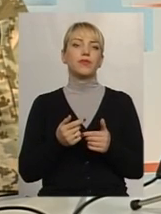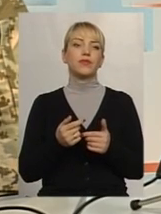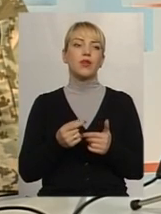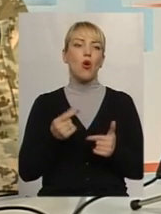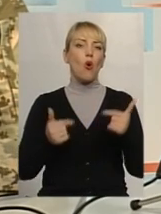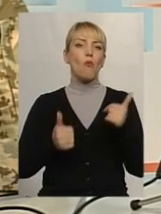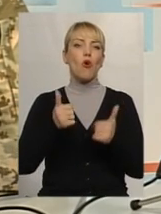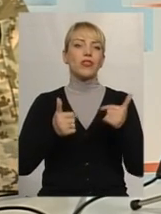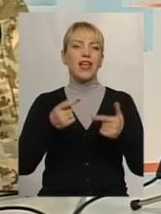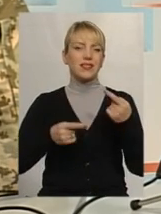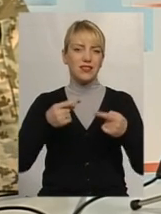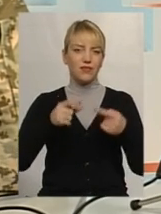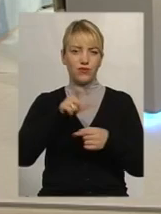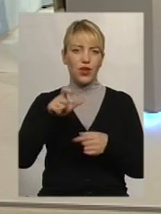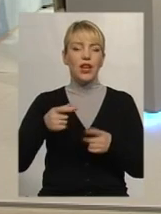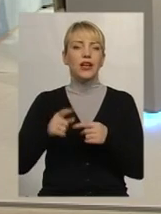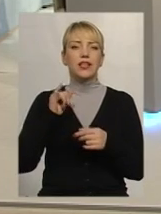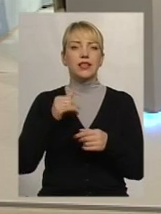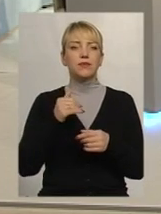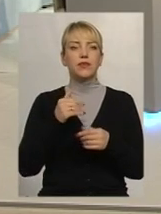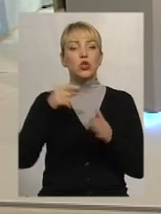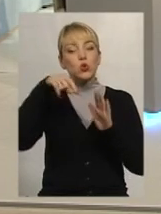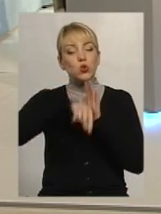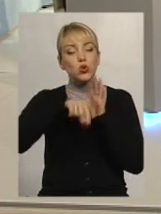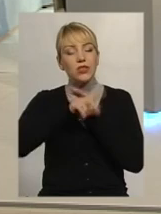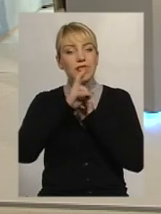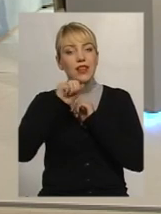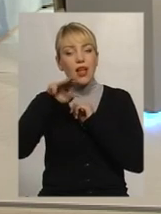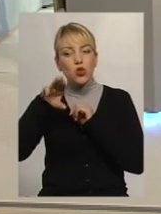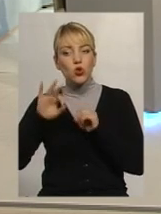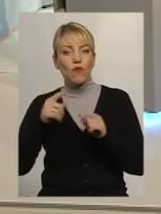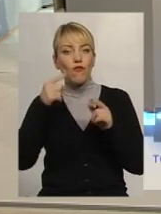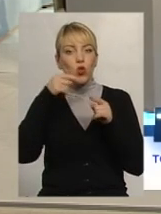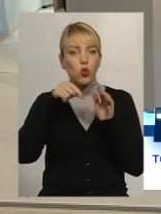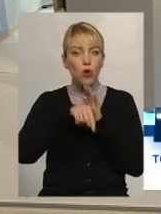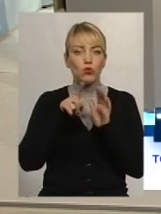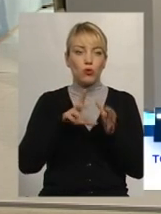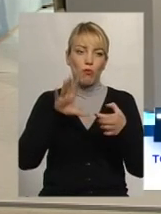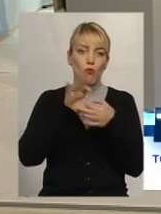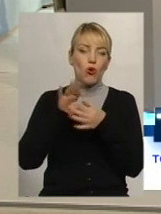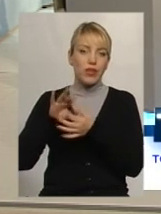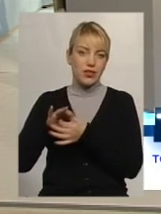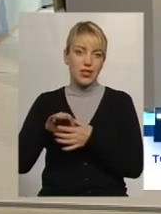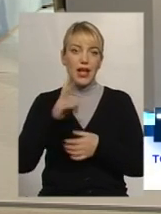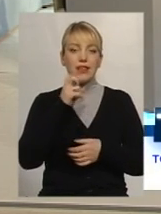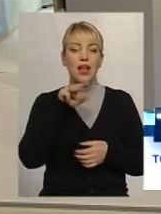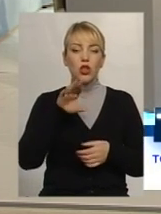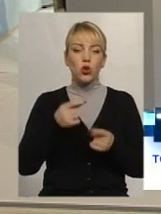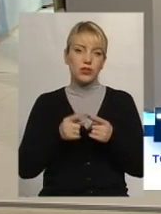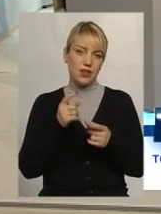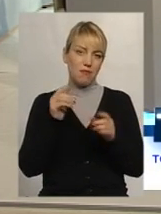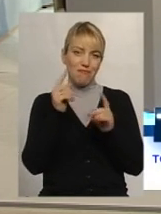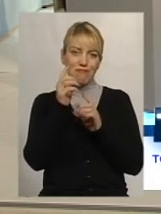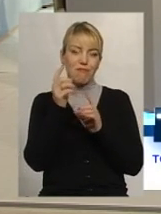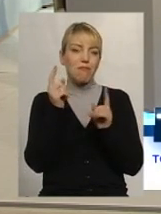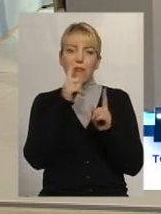сутність НАТО в синергії, в поєднанні. Сама по собі НАТО як інституція – це маленька міжнародна